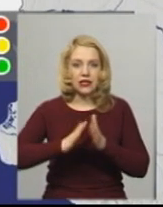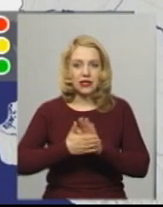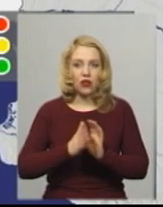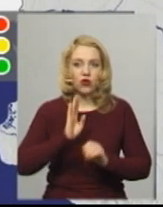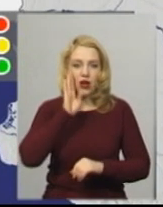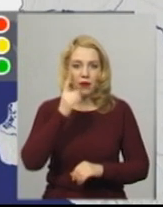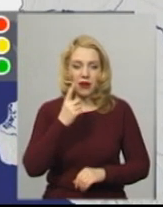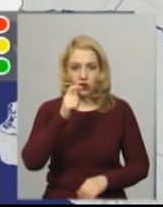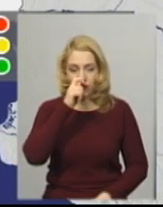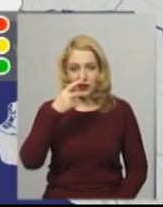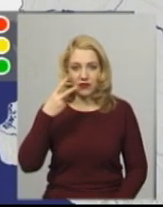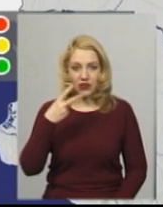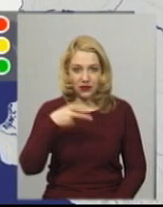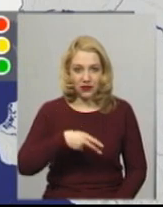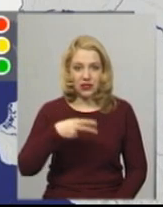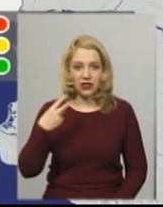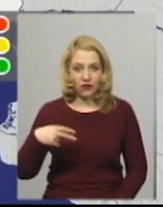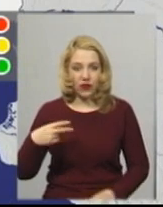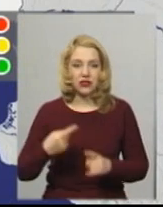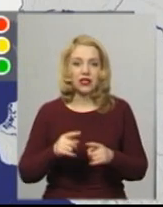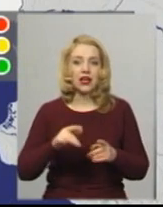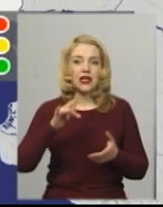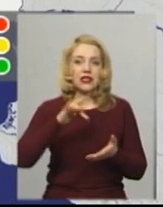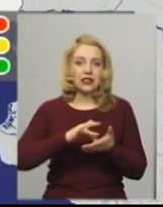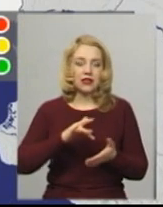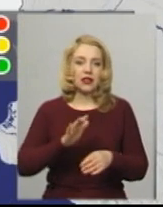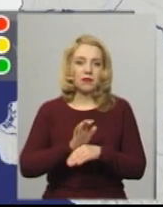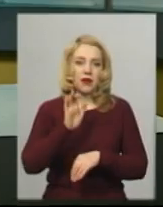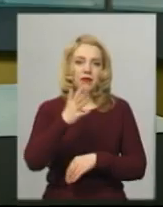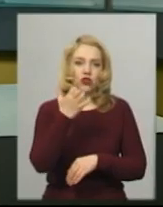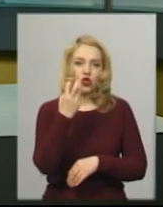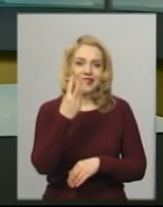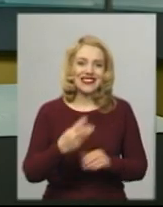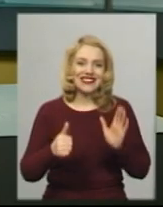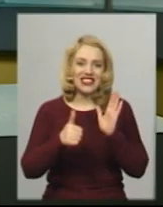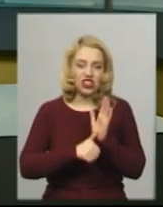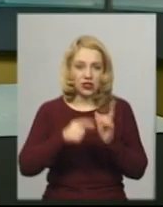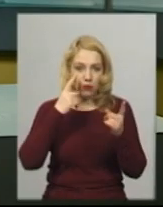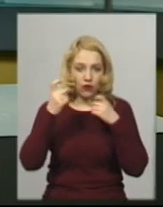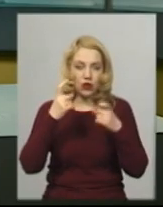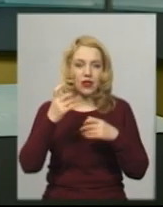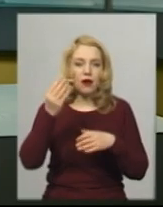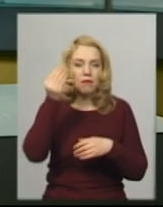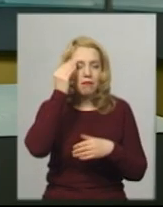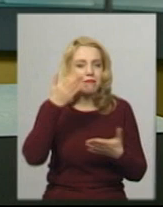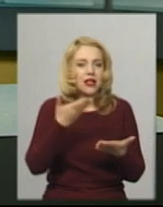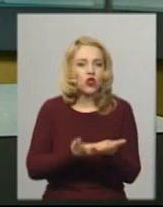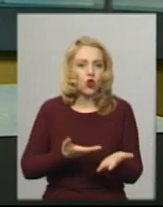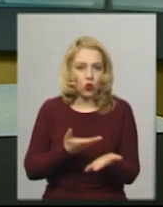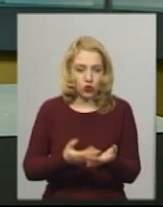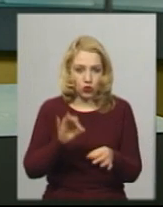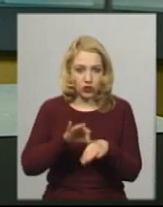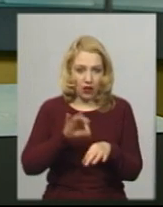року до Центру надійшло 536 повідомлень про підозру на COVID-19. Всього з початку